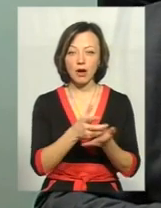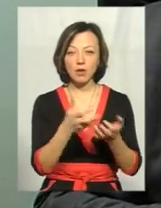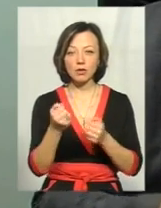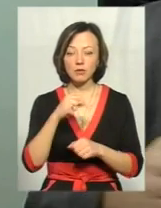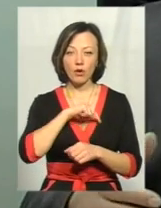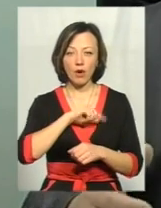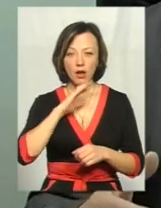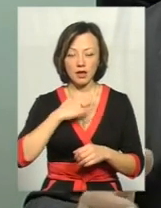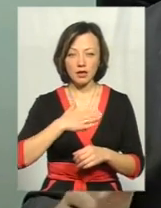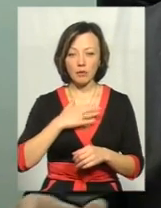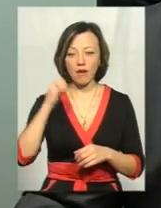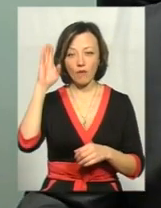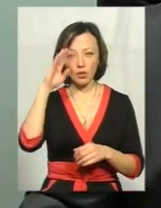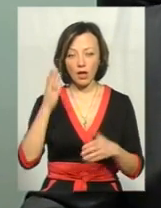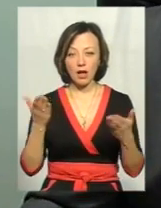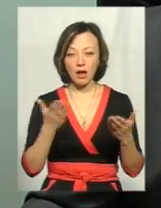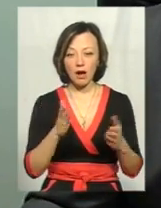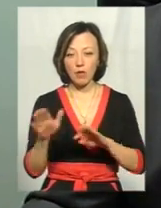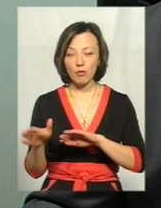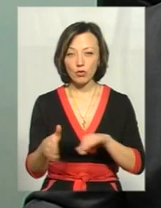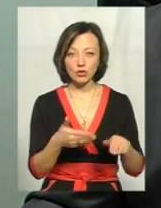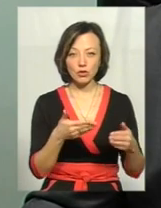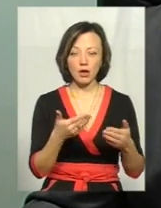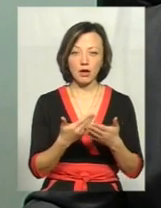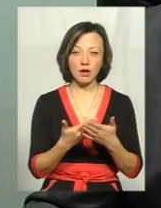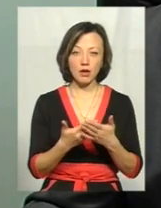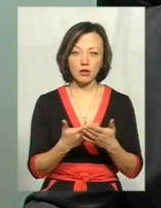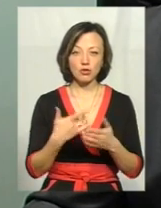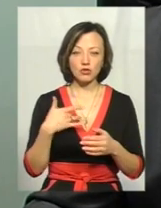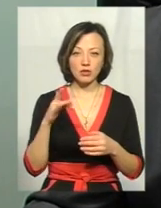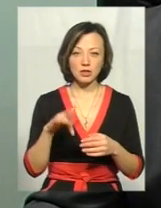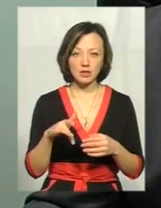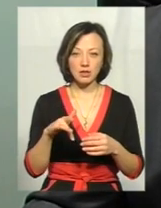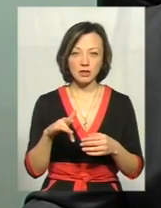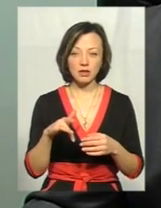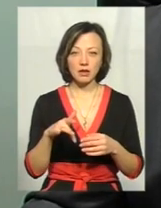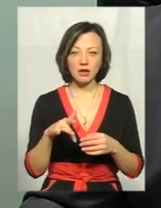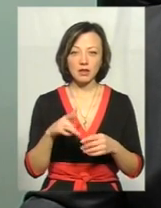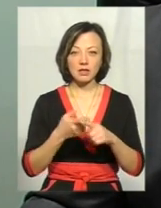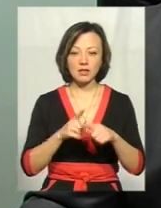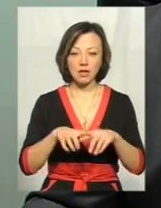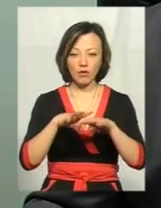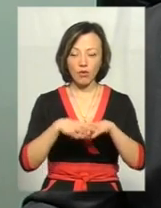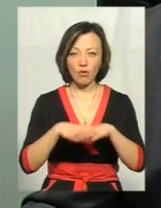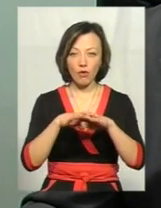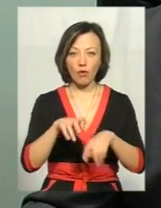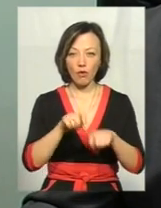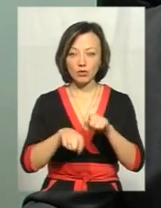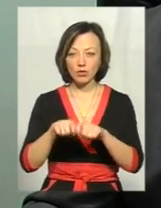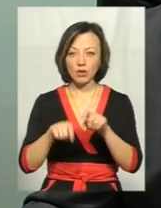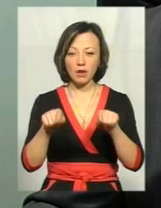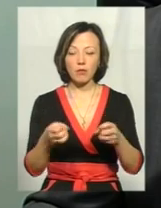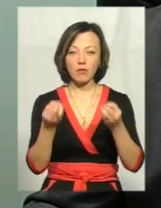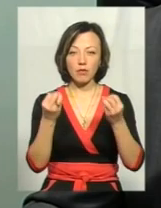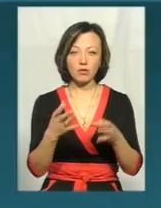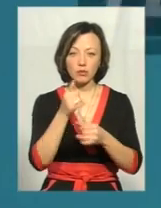організм. А вода, яка пройшла жорсткі цифри, жорсткий цей осмос, то там їх може